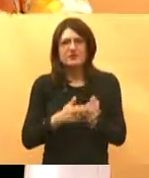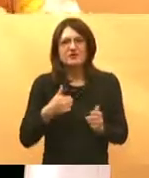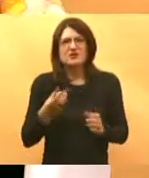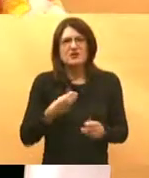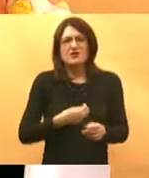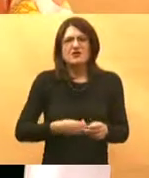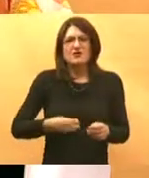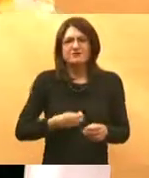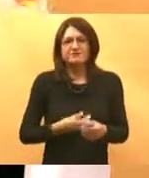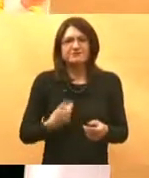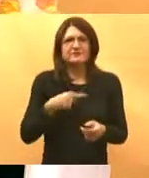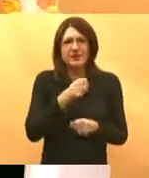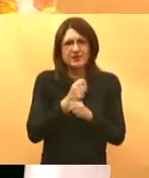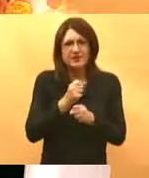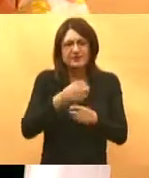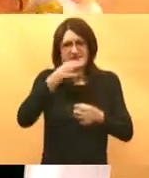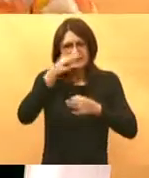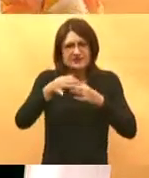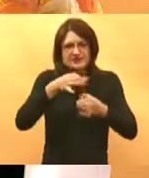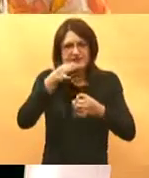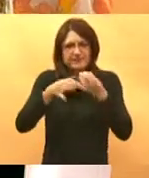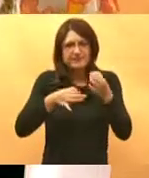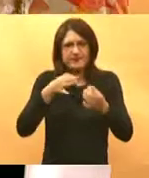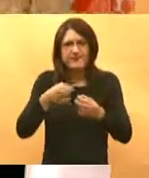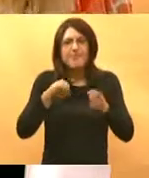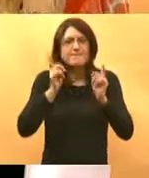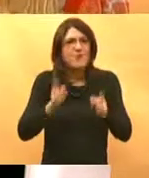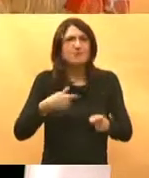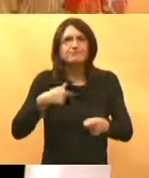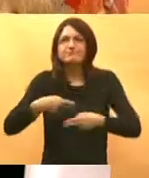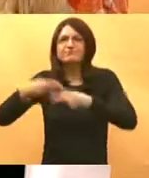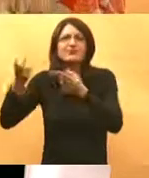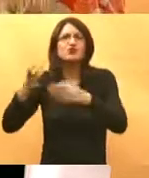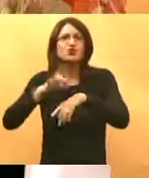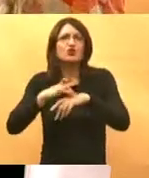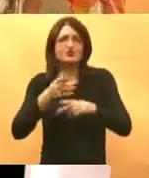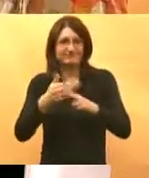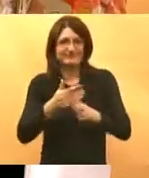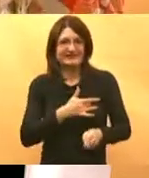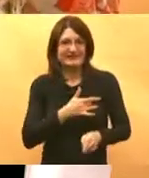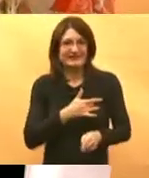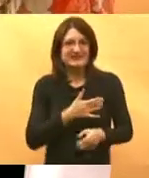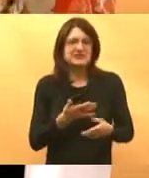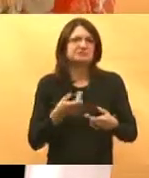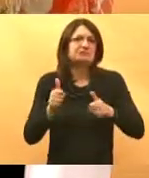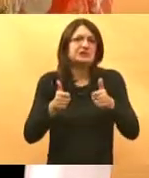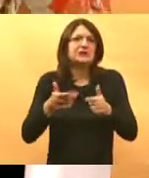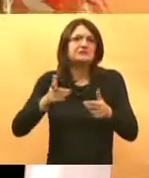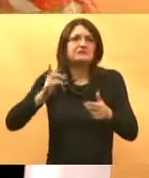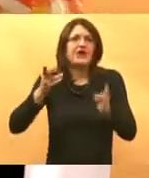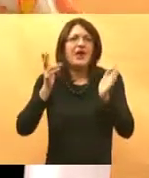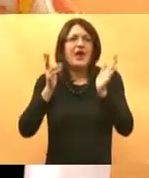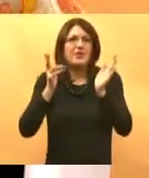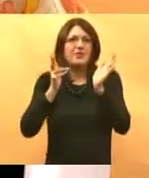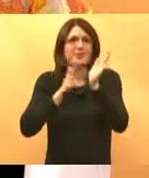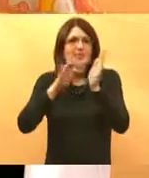mučiti vi ste napravili ispitivanja koja su vama dostupna i morate me zbilja nekom kardiologu poslati ili nekom drugom neurologu ili nešto